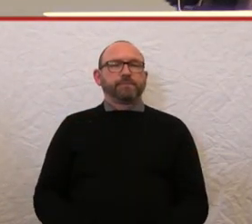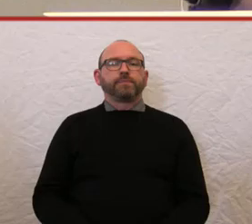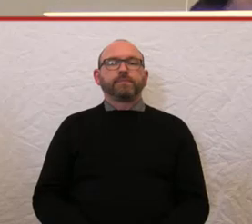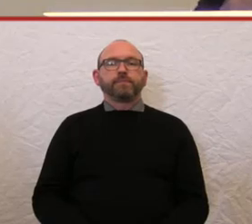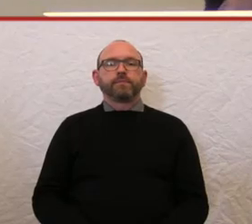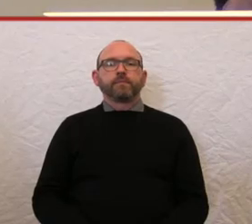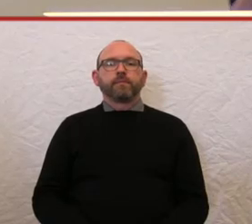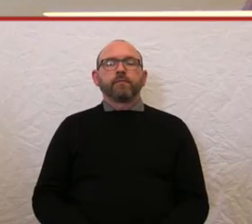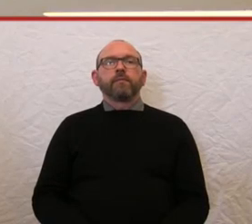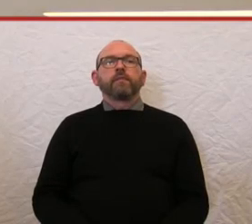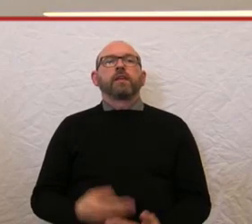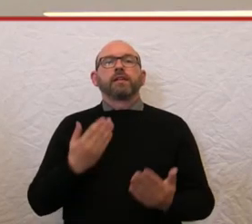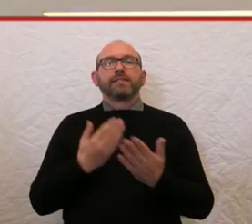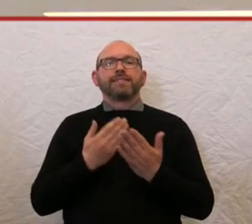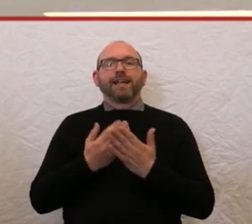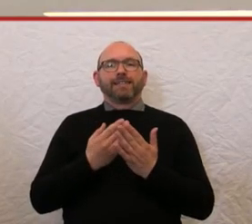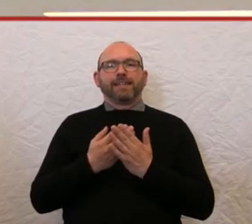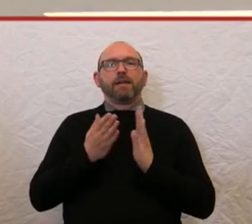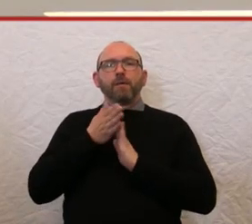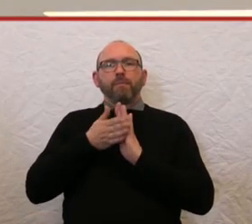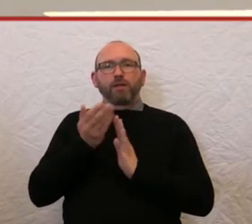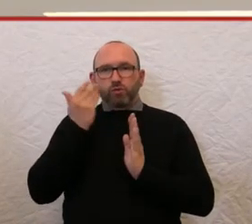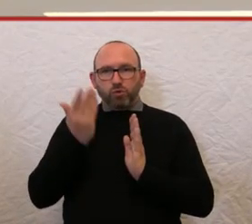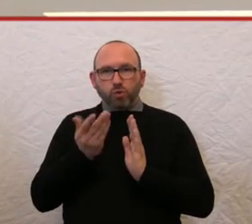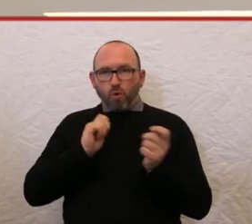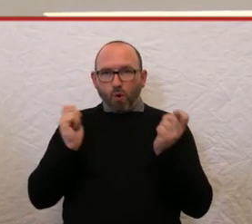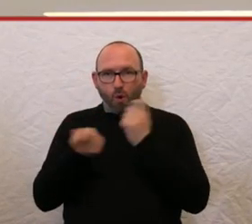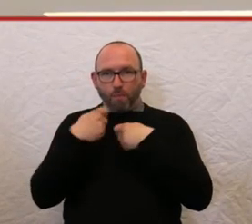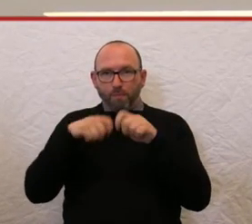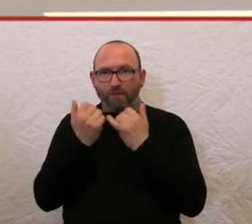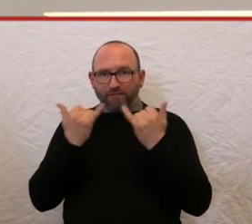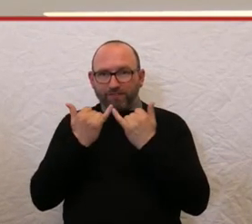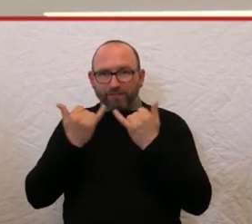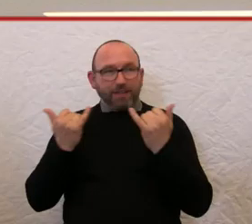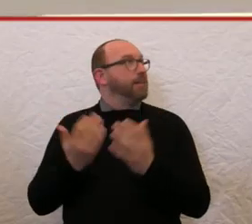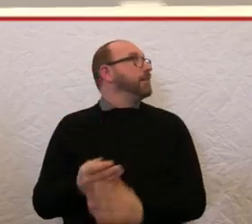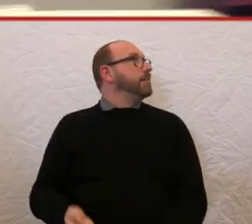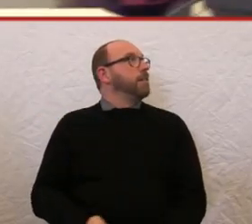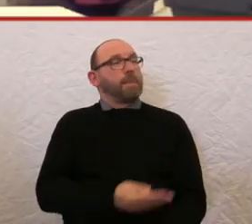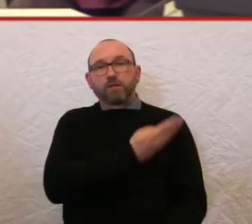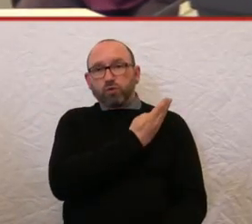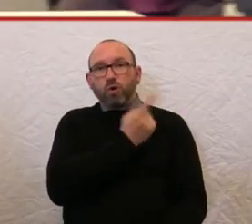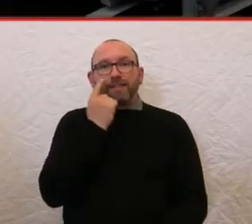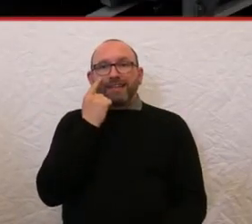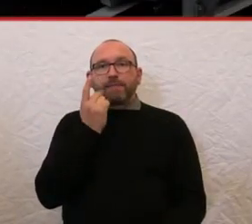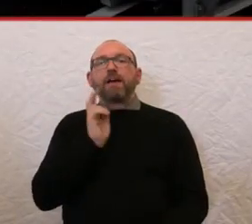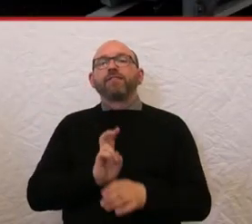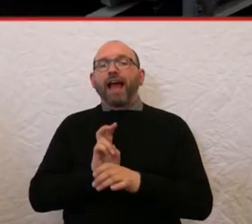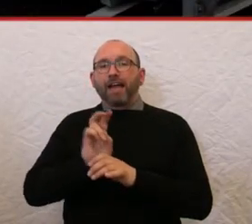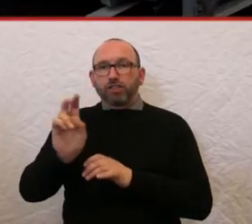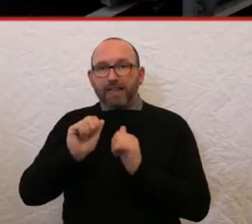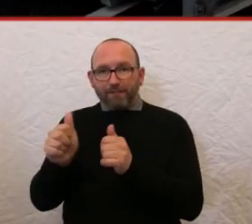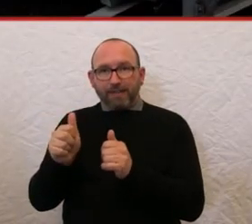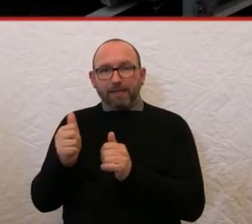Grund ist, warum sie anfangen, die Züge so hineingehend umzurüsten, dass die Einstiegshilfe nicht mehr am Bahnhof ist und das